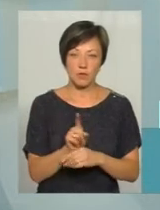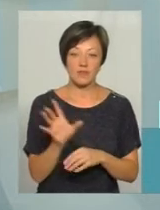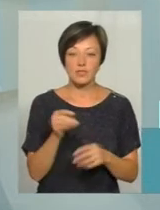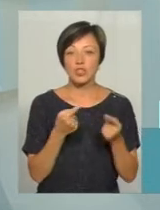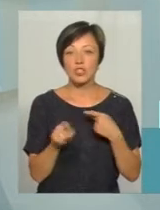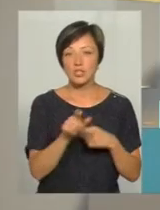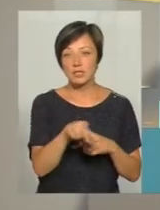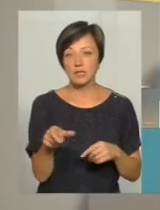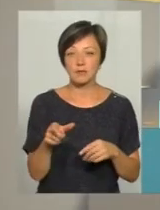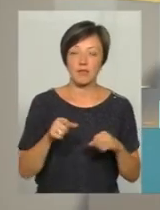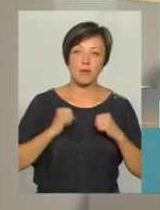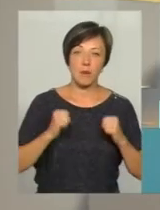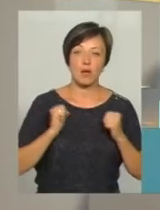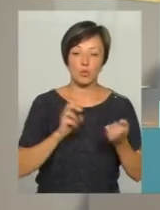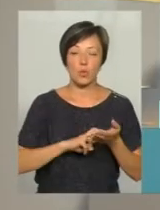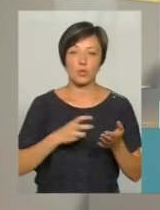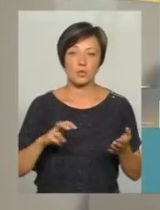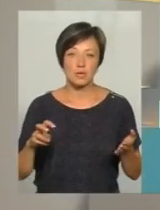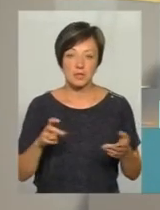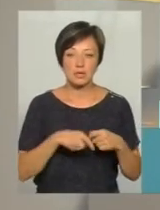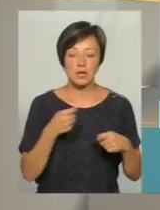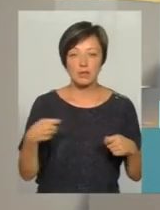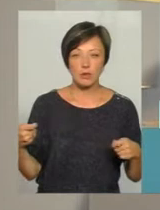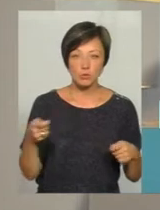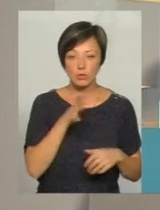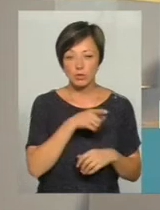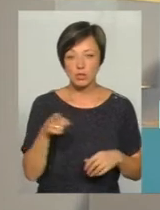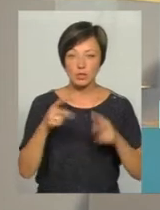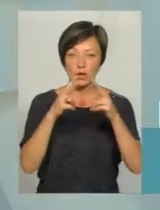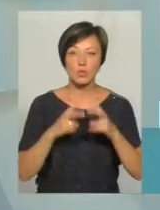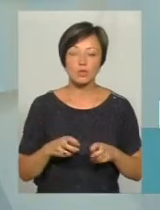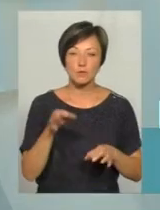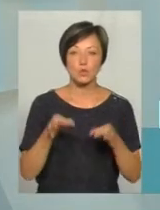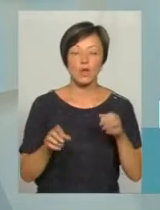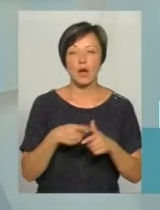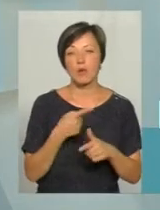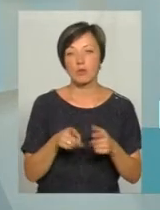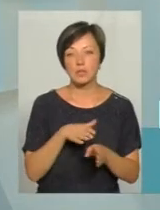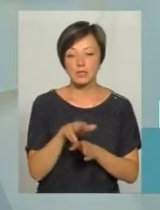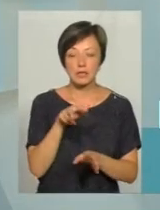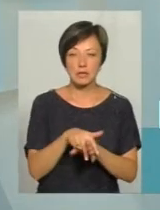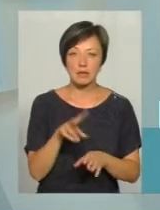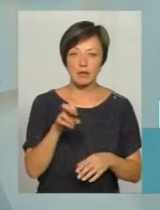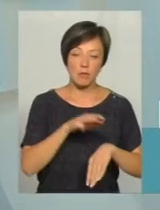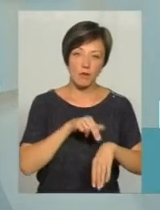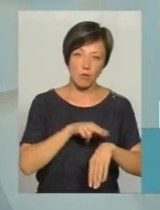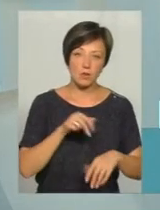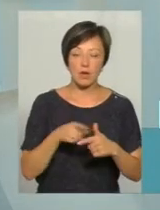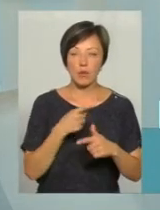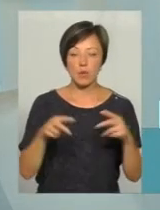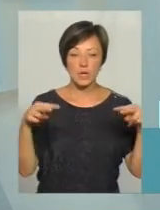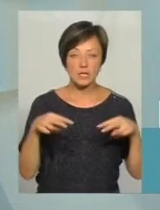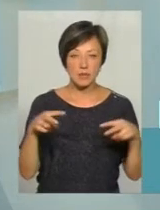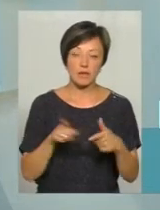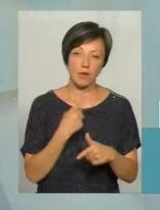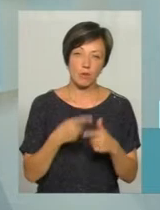Всі інші тим чи іншим чином намагаються або затягнути час розгляду в суді, або здійснювати тиск на правопогоронців, або на свідків,